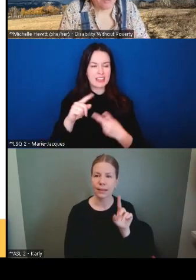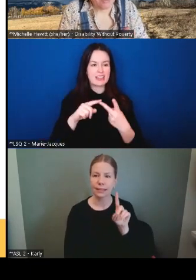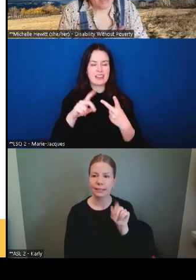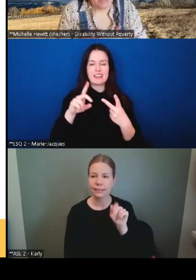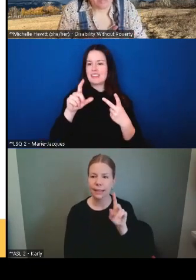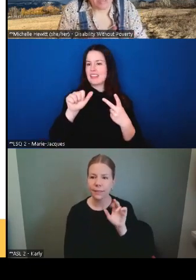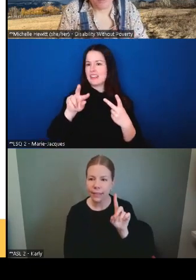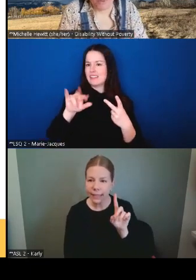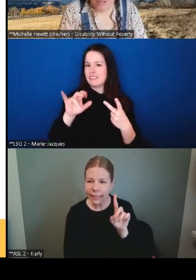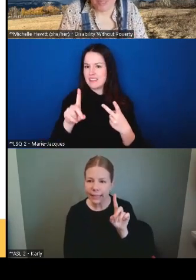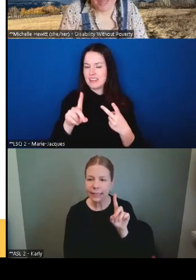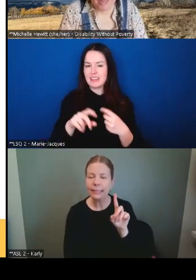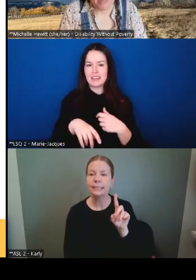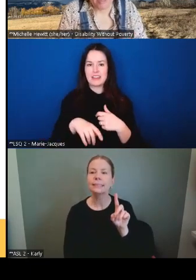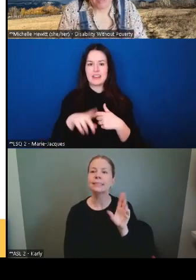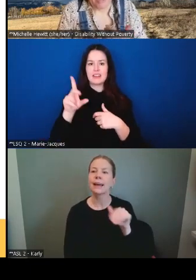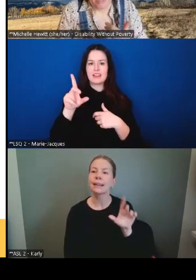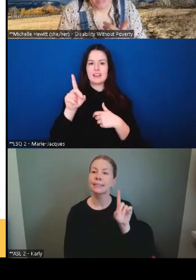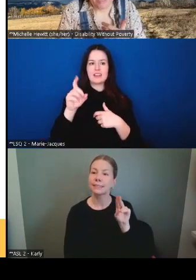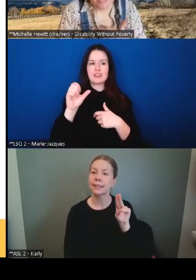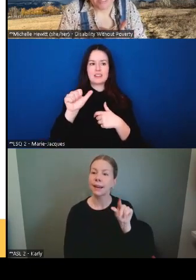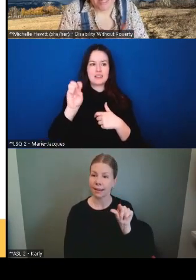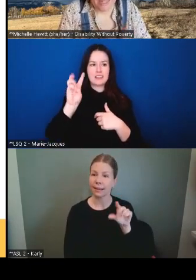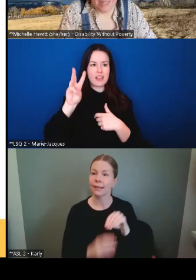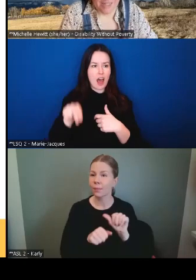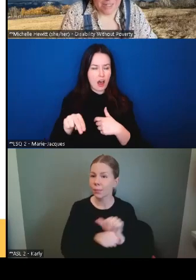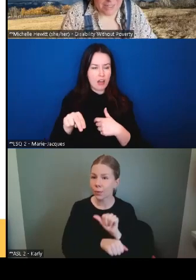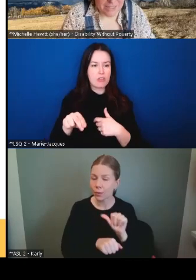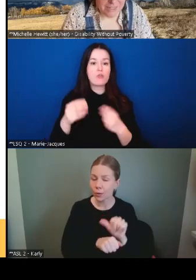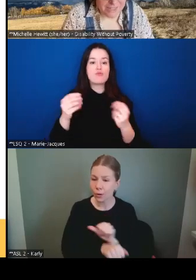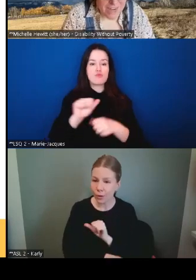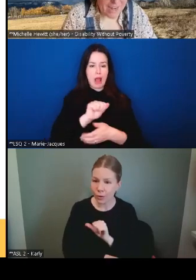et Dawn en Alberta